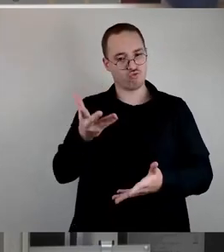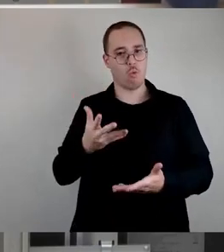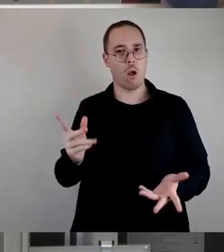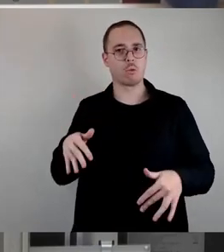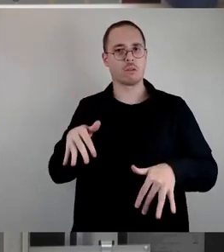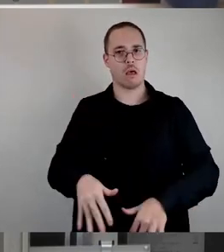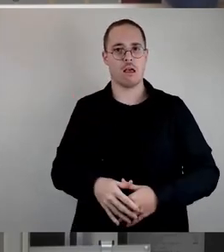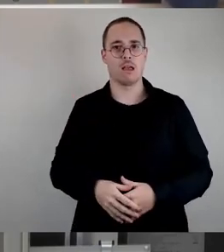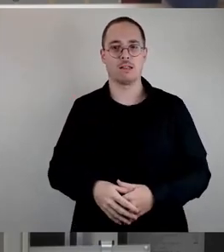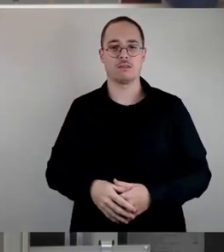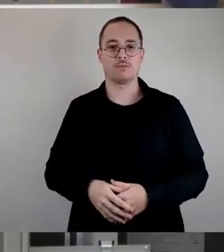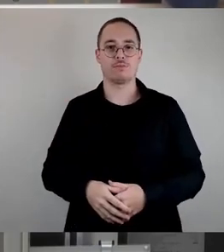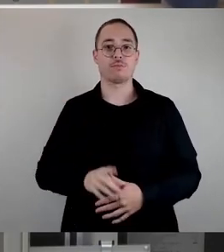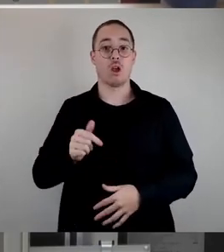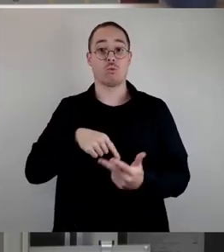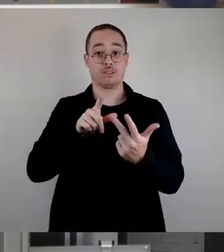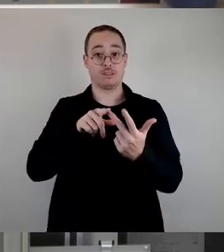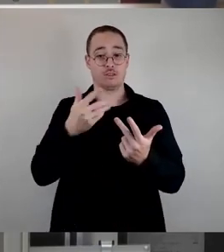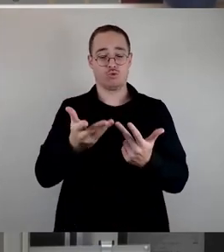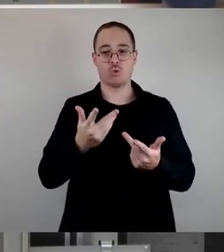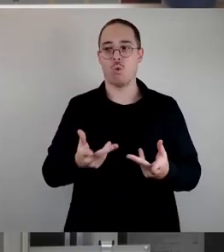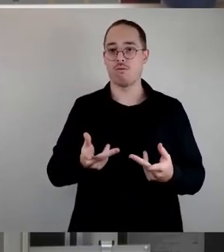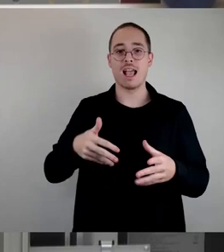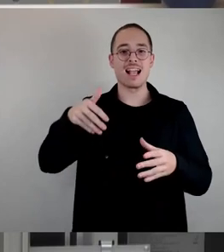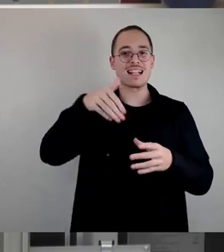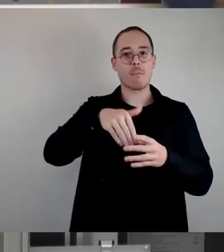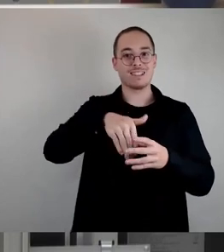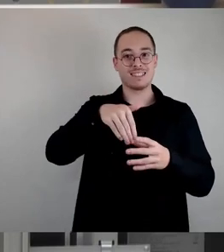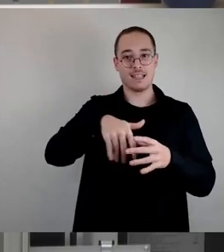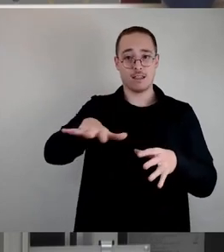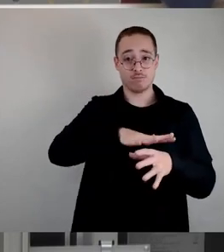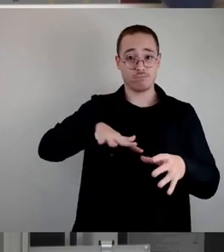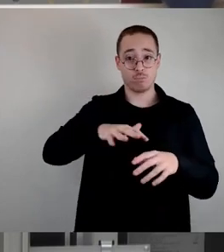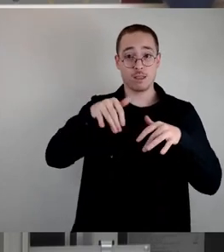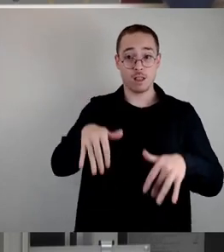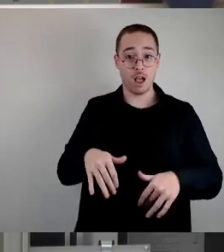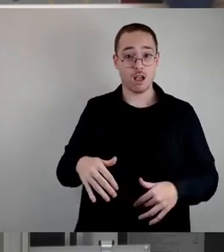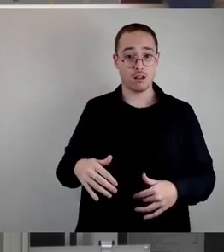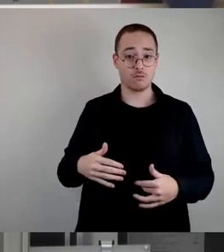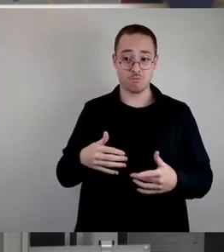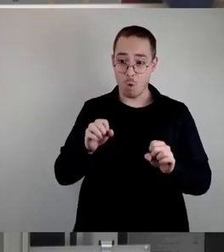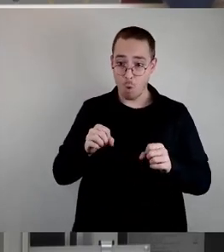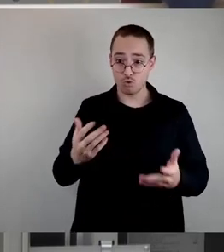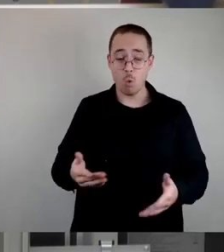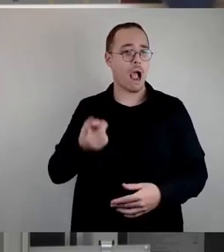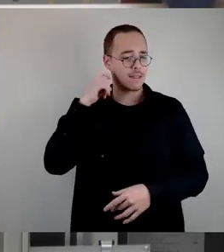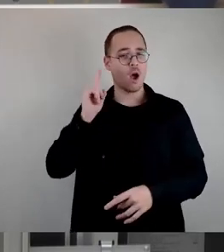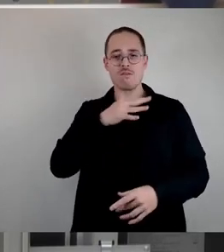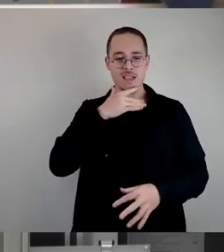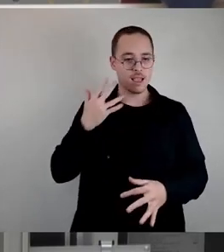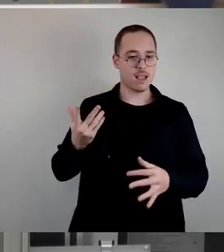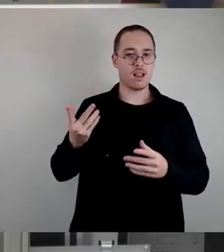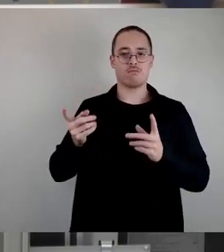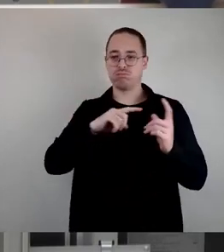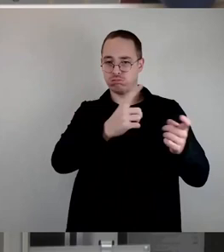hier auch beim Schulnetzplan intensivst diskutiert. Wir haben an verschiedensten Stellen Kapazitätsengpässe. Wir haben hier auch darüber